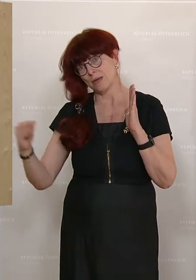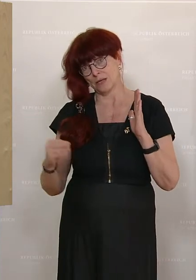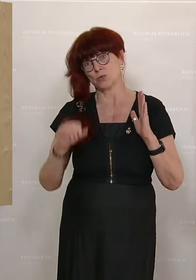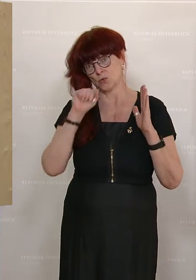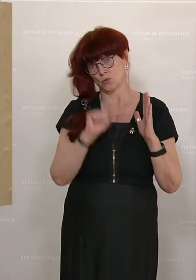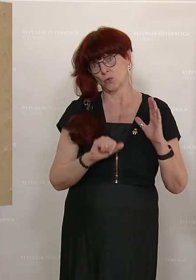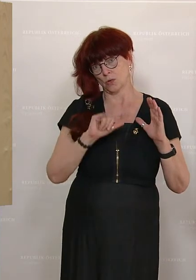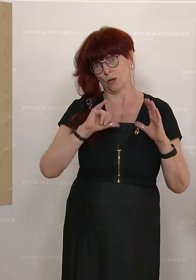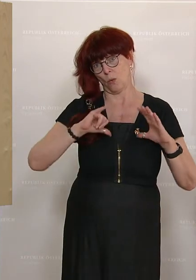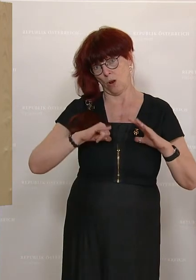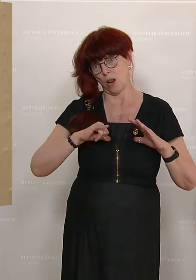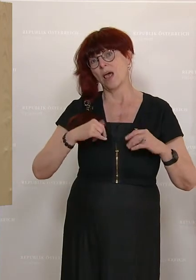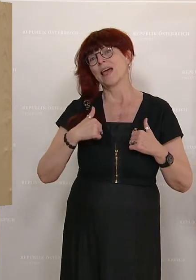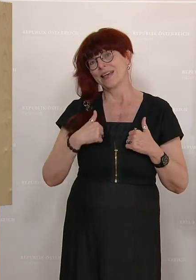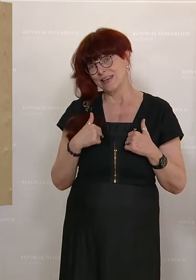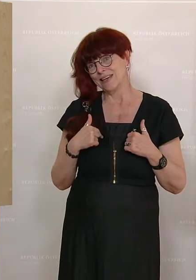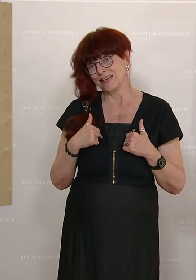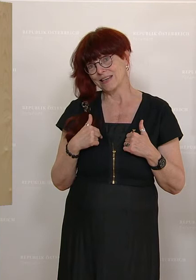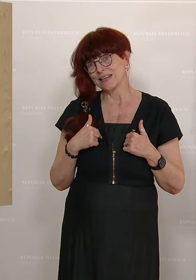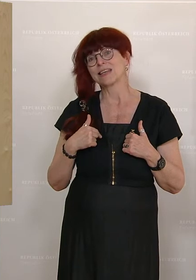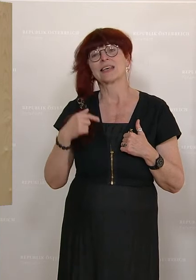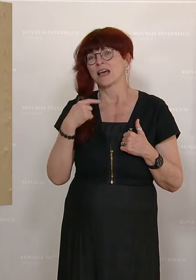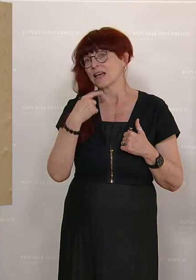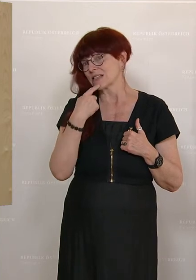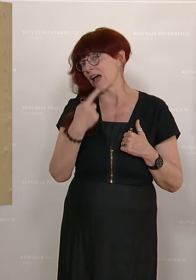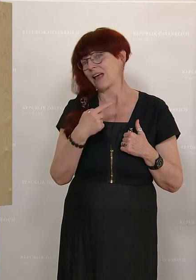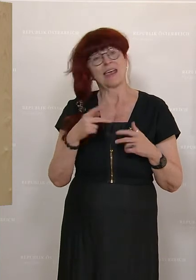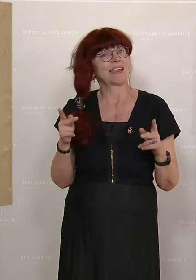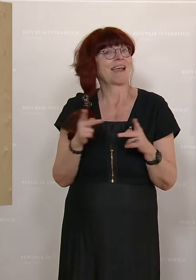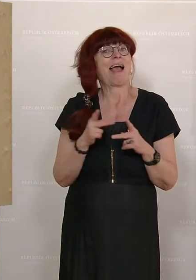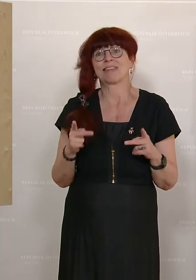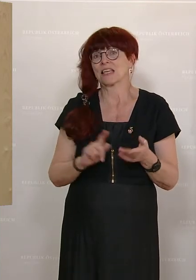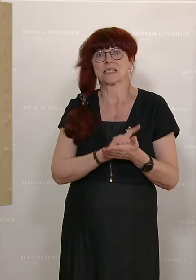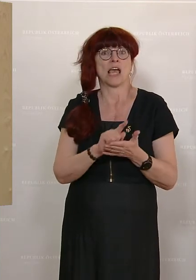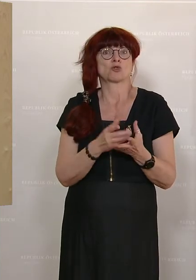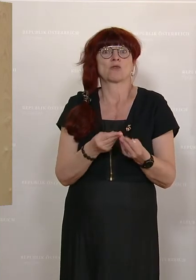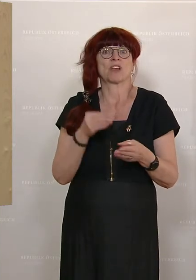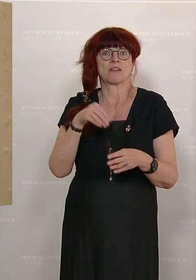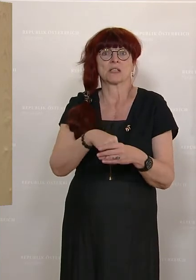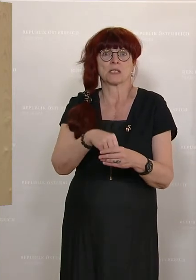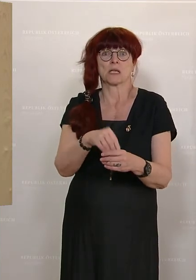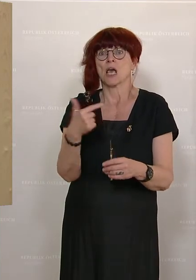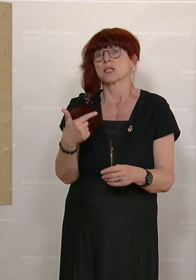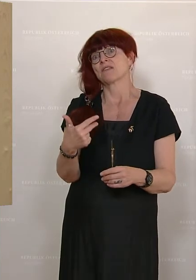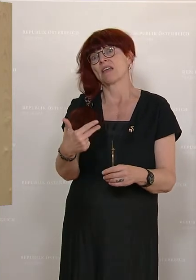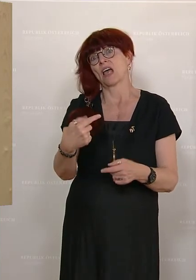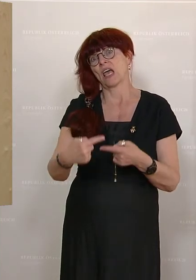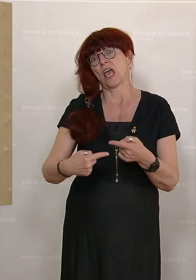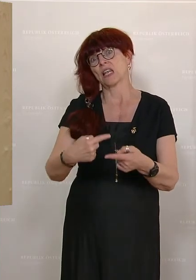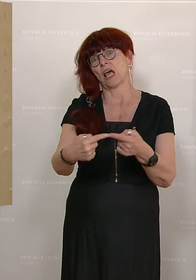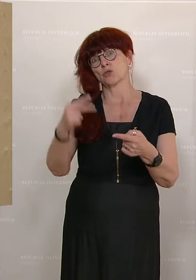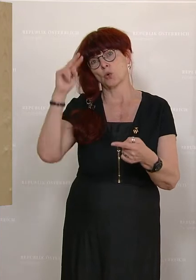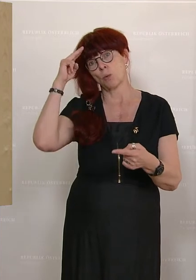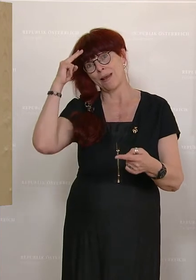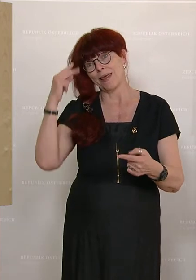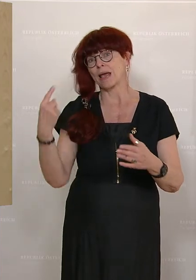abschneiden. Ich bin der Auffassung, wir haben diese Zeit nicht. Es braucht nicht wieder zwei oder drei Generationen, die nachdenken können, wie man